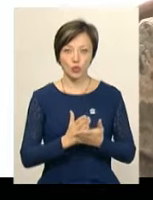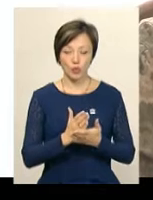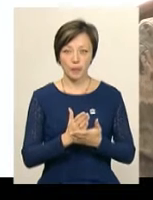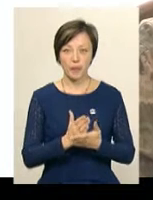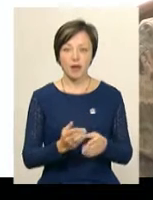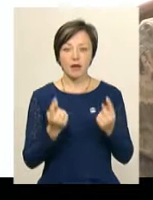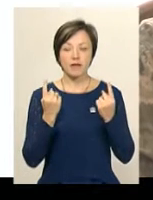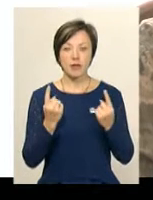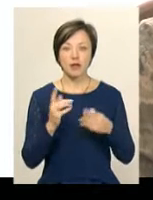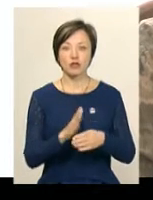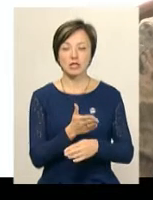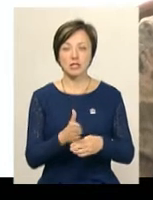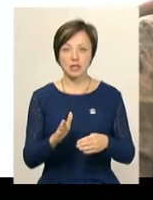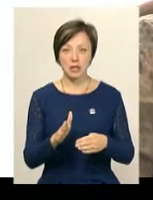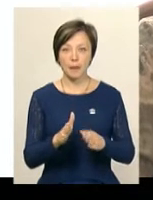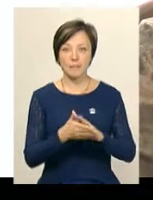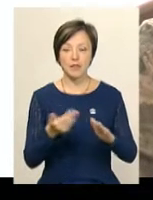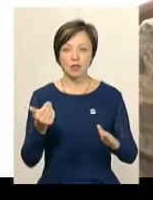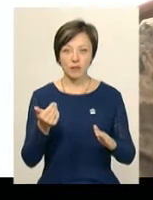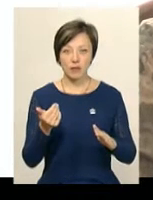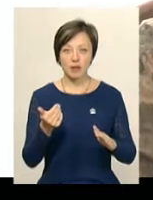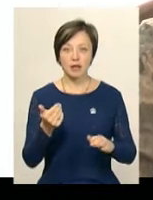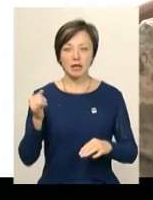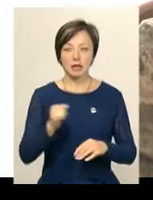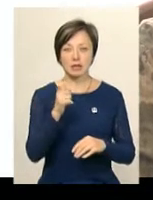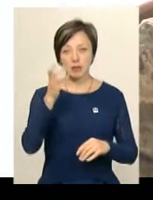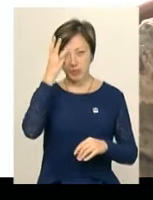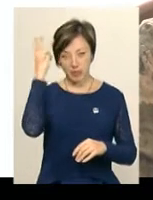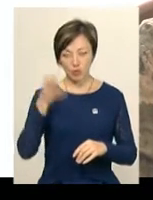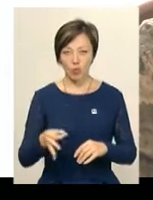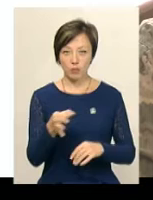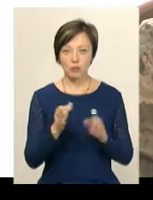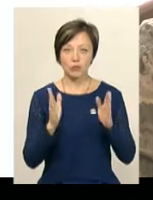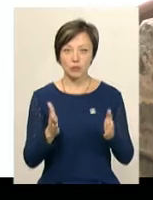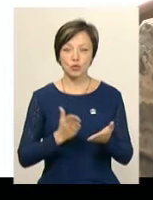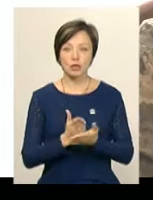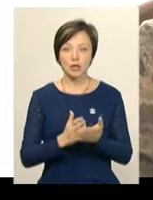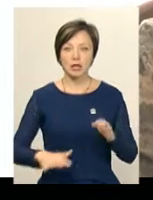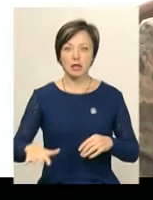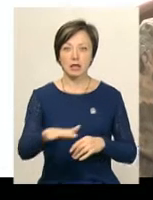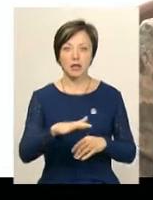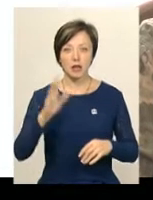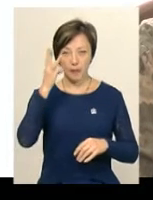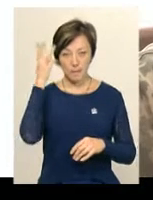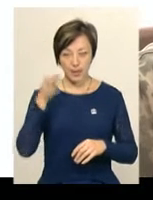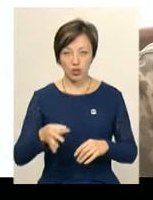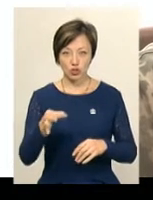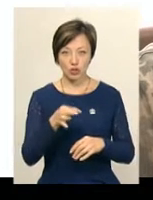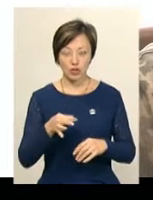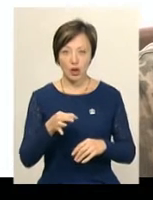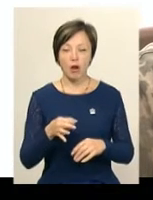Велика частина призовників, які йде з Мельницької області, будуть служити на теренах Хмельниччини.